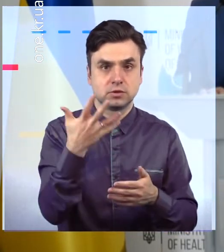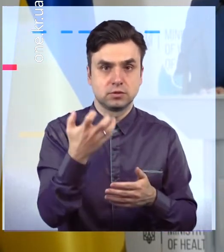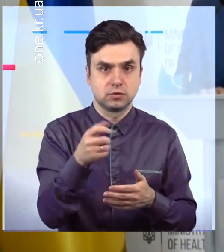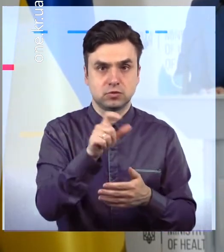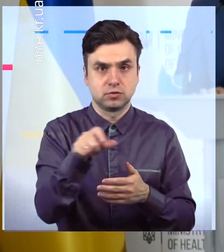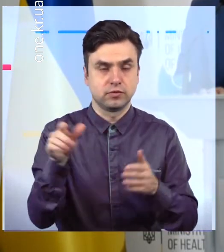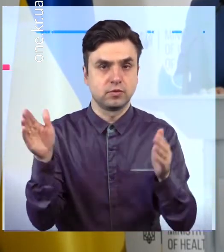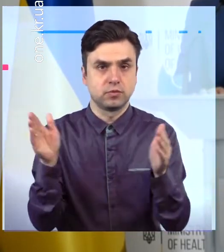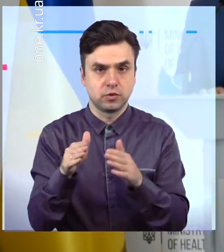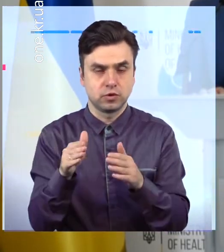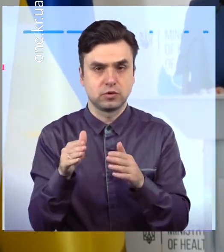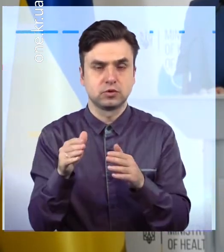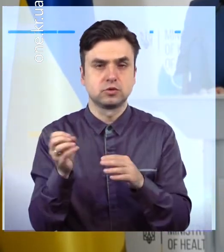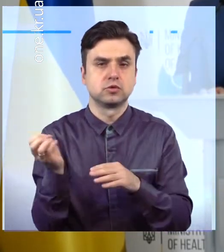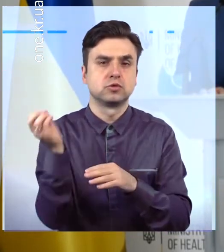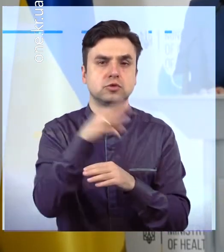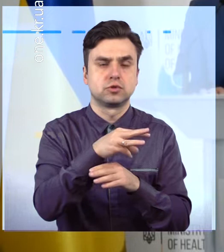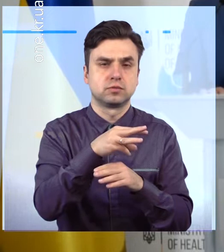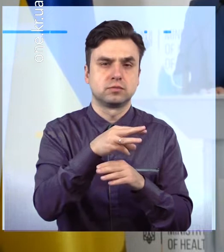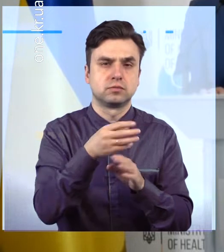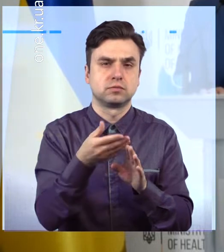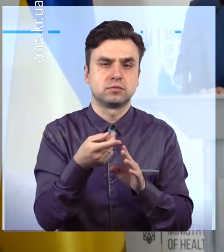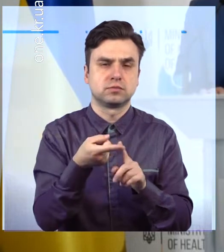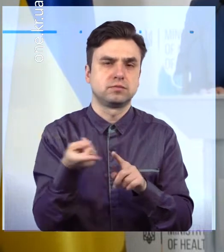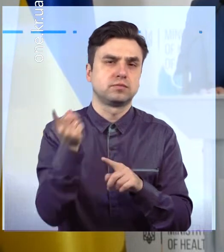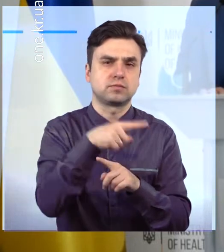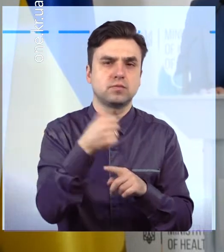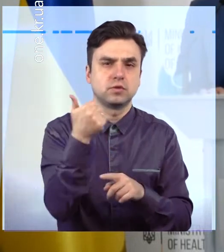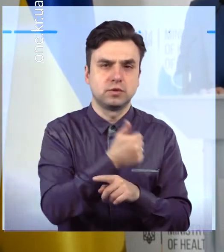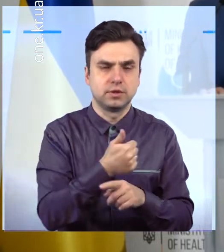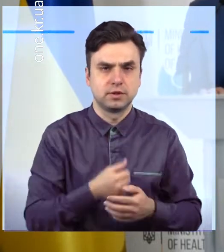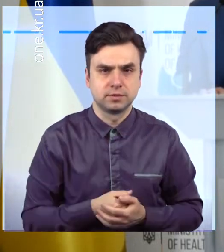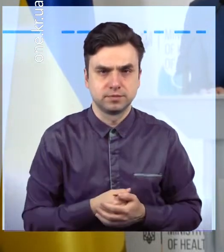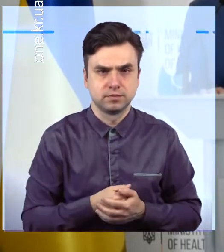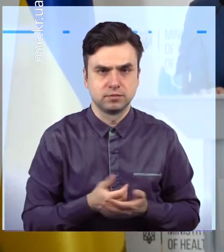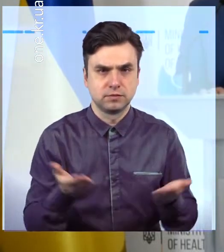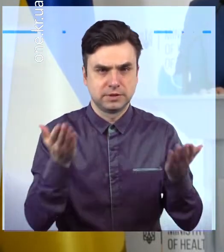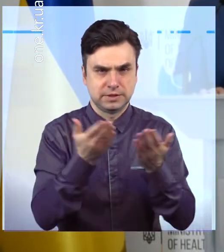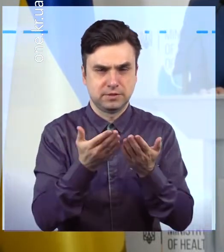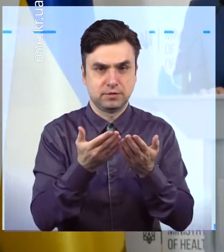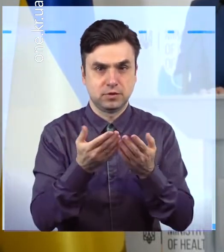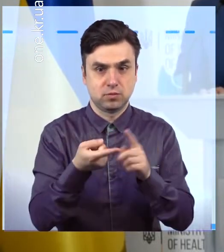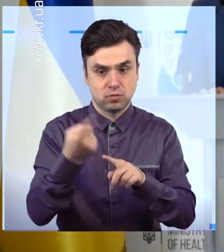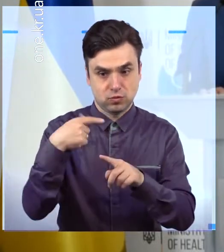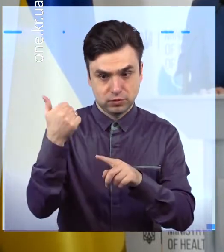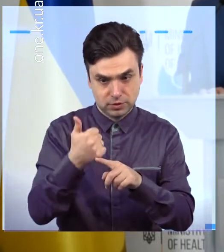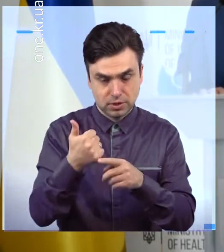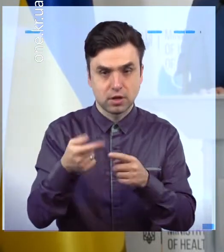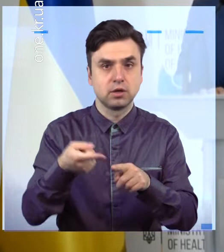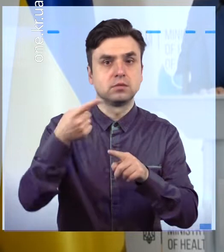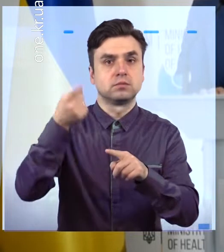менше людей, які були госпіталізовані в нашій лікарні на минулому тижні в порівнянні з позаминулому.